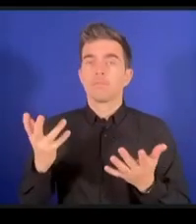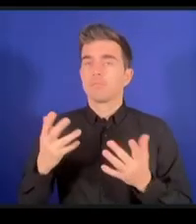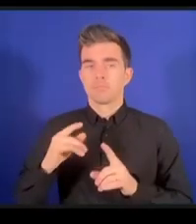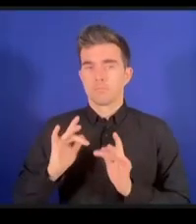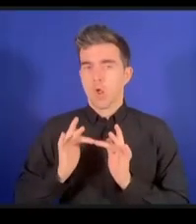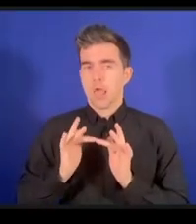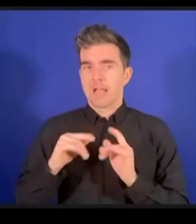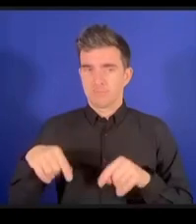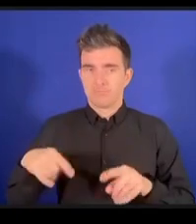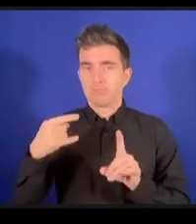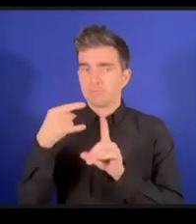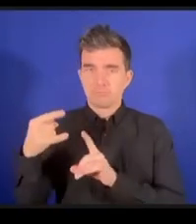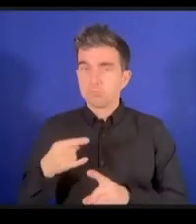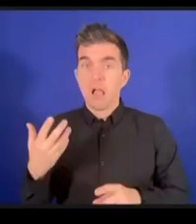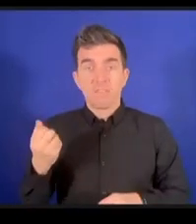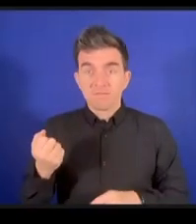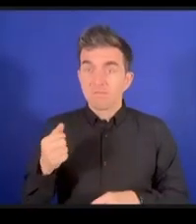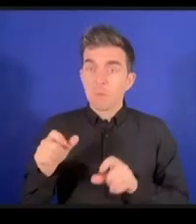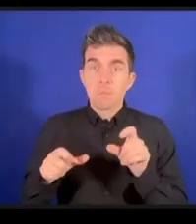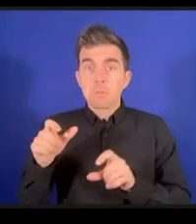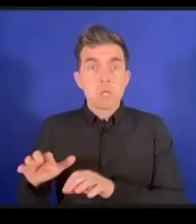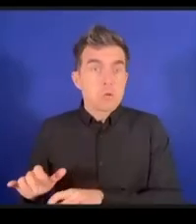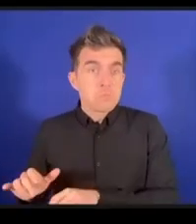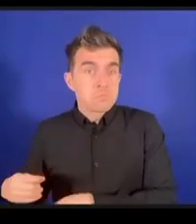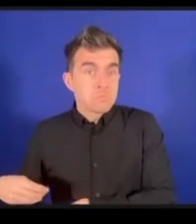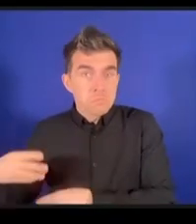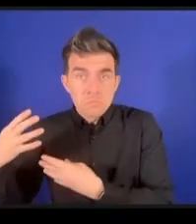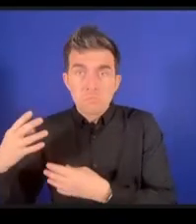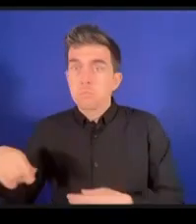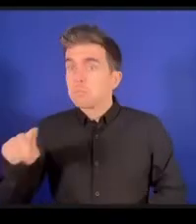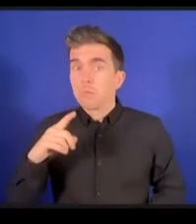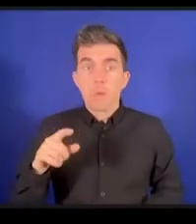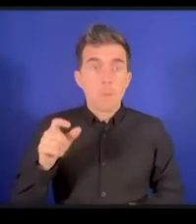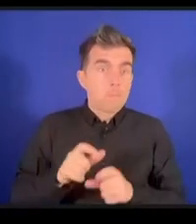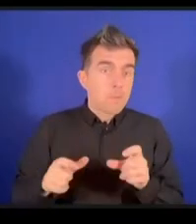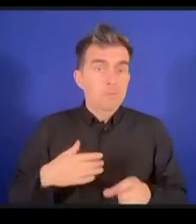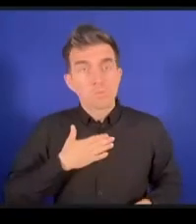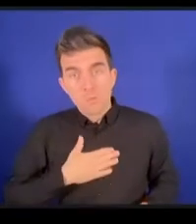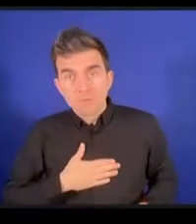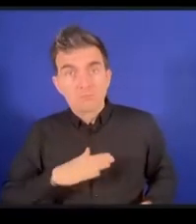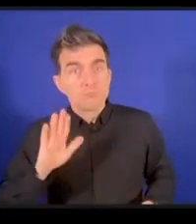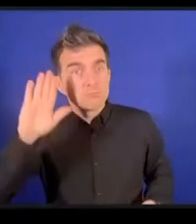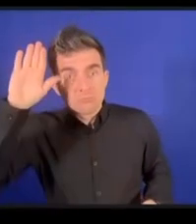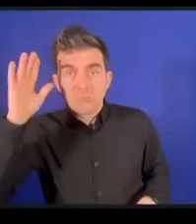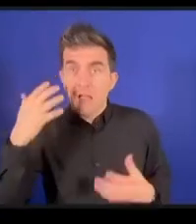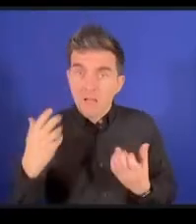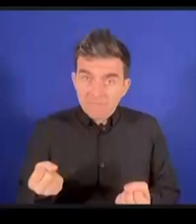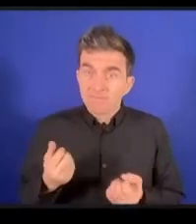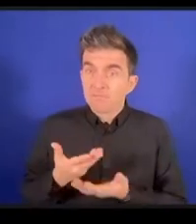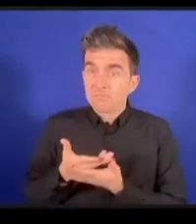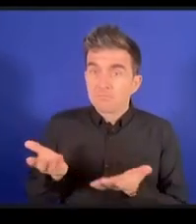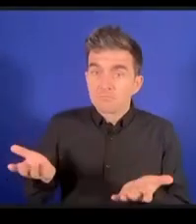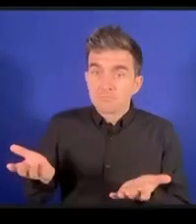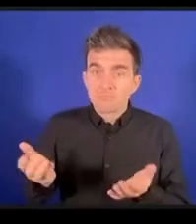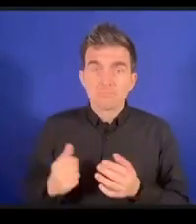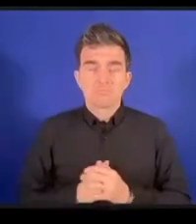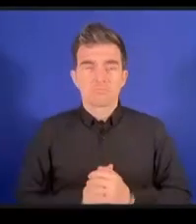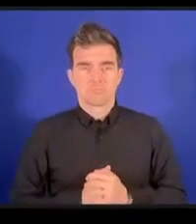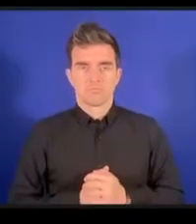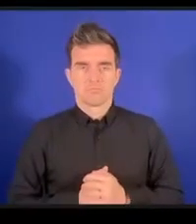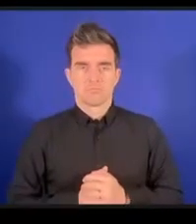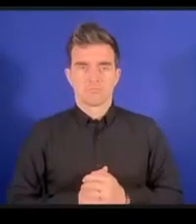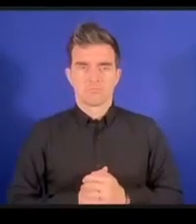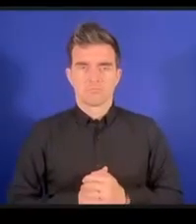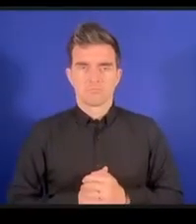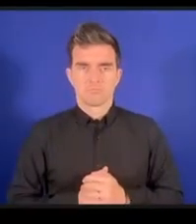ありますかオンラインの参加者でどなたか発言したいとおっしゃる方いらっしゃいますでしょうかはい2つの